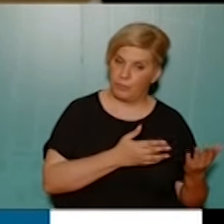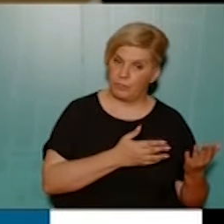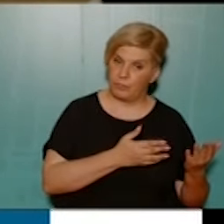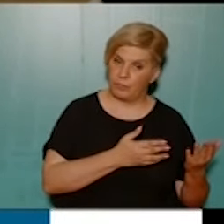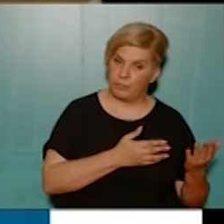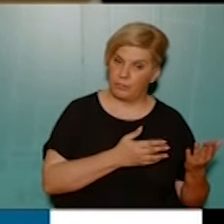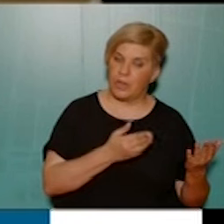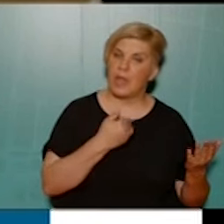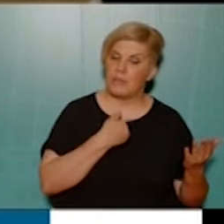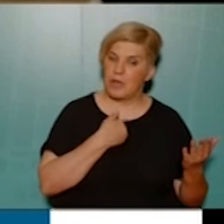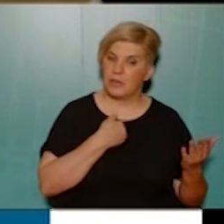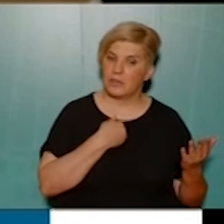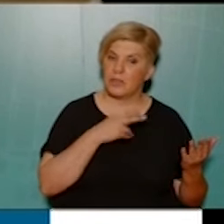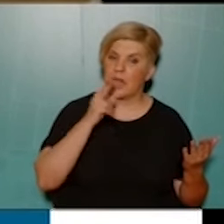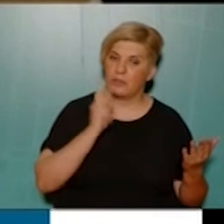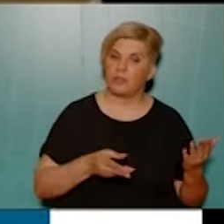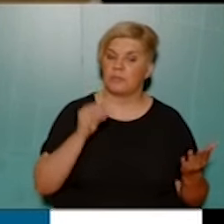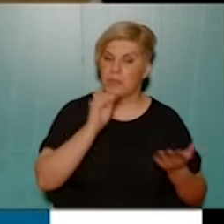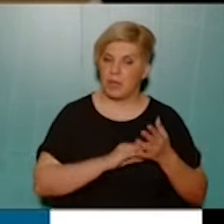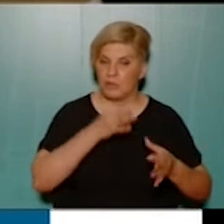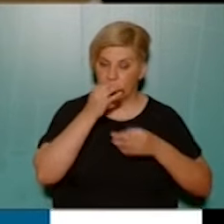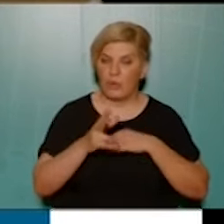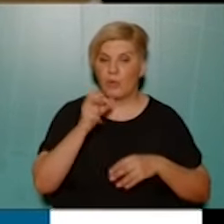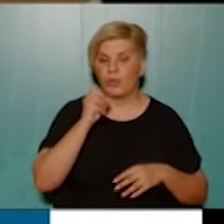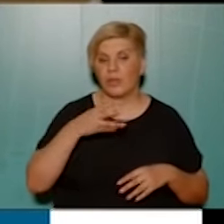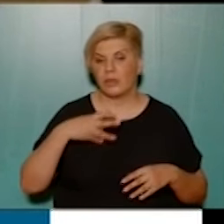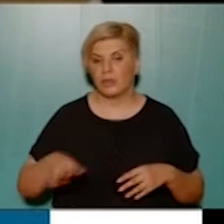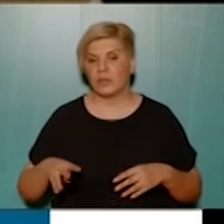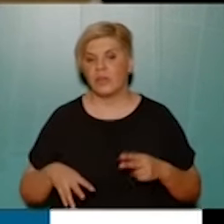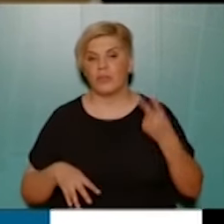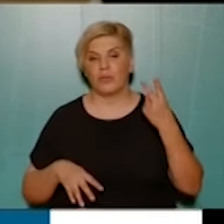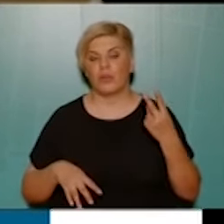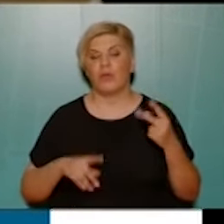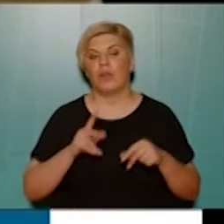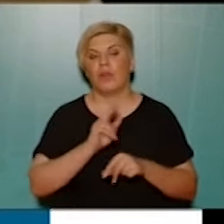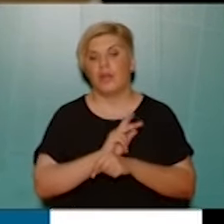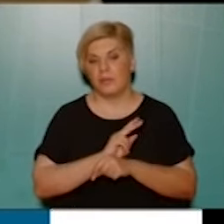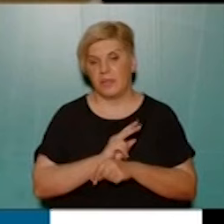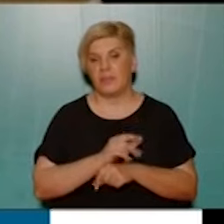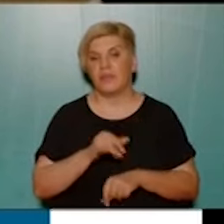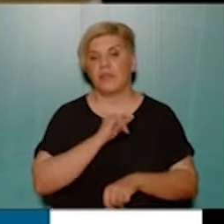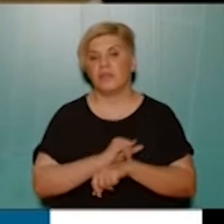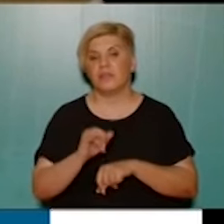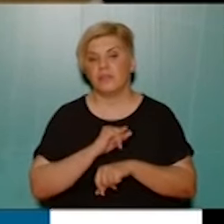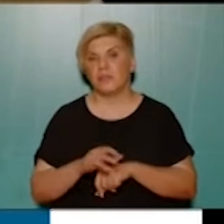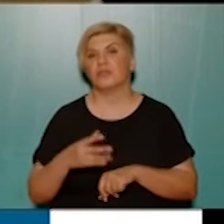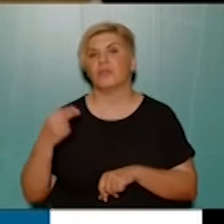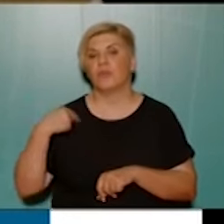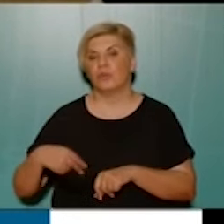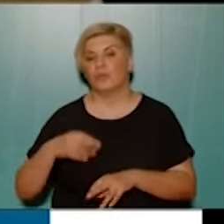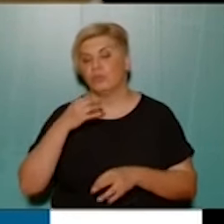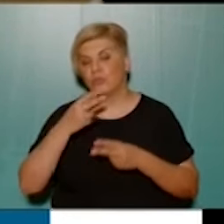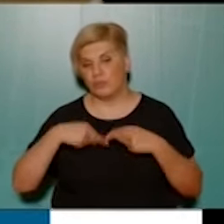που για μας κακώς δεν δόθηκε ο λόγος ξανά και στο 8ο 21ο και τώρα για δύο-τρία λεπτά δεν ήταν αυτό το θέμα ότι θα καθυστερεί στο Δημοτικό Συμβούλιο